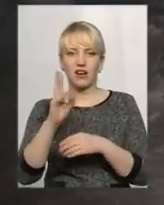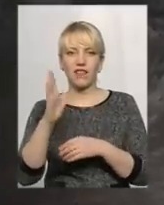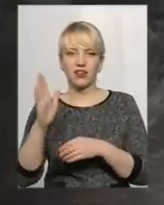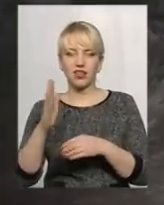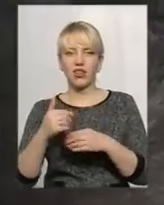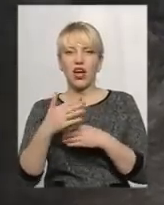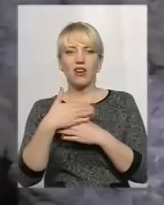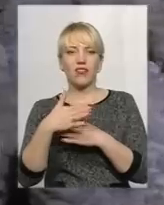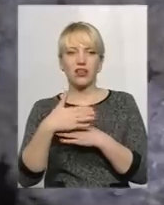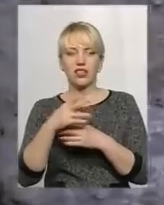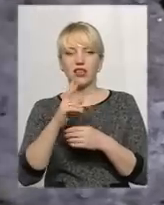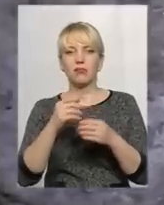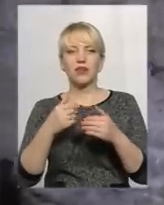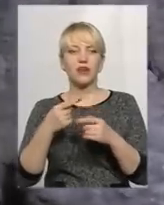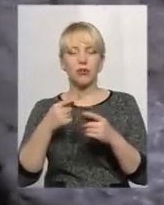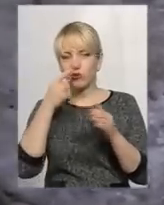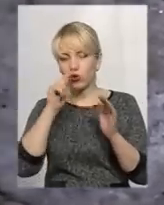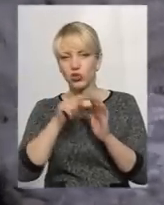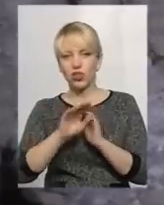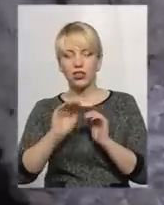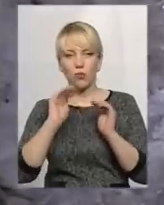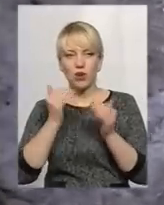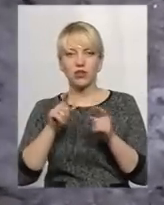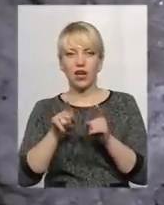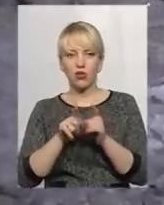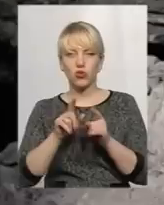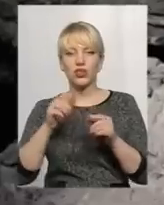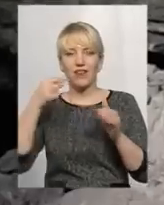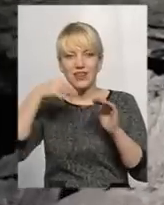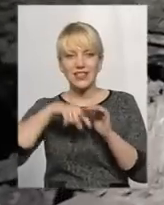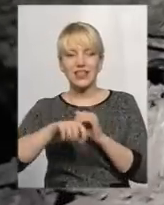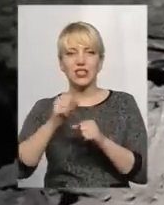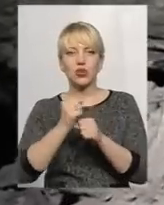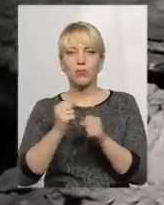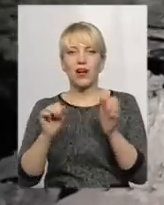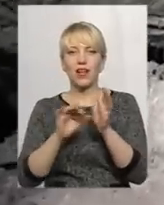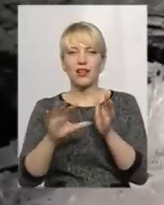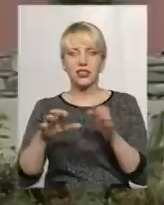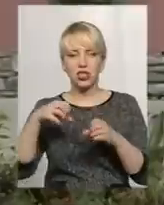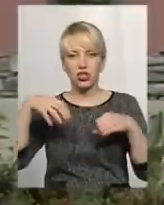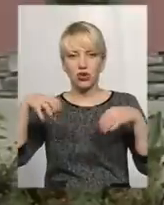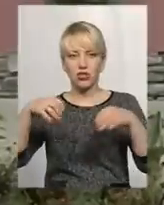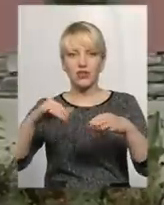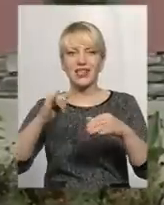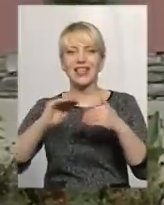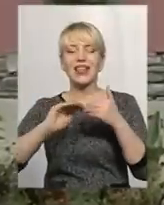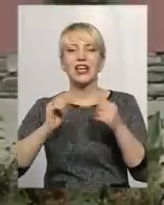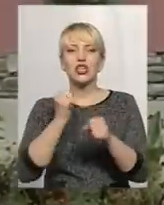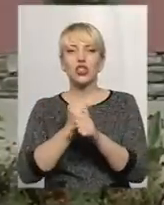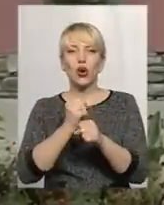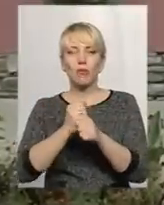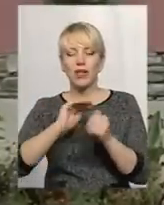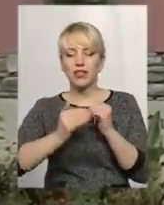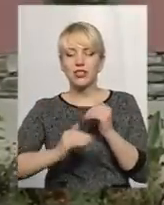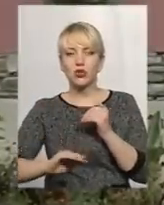втручання не обмежилося Всередині печери провели також електричне освітлення та обладнали дерев'яні сходи Серед тих, хто давав своє